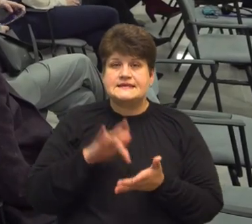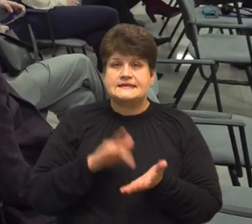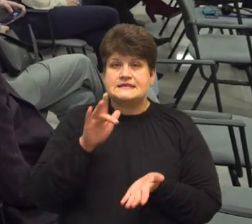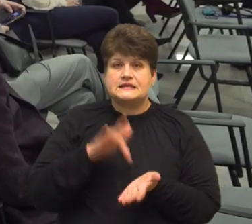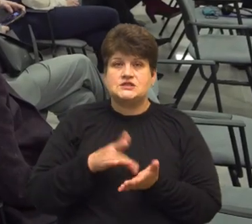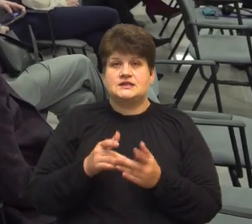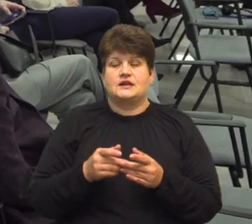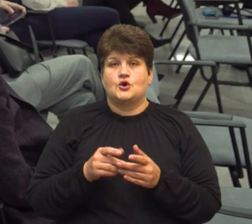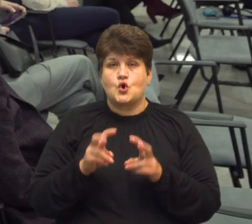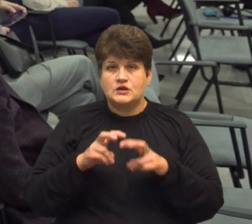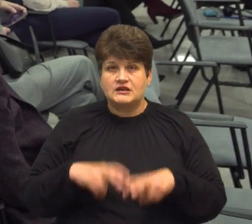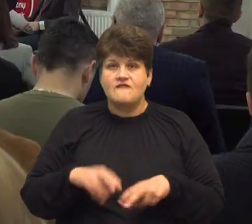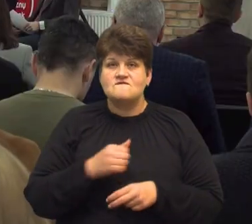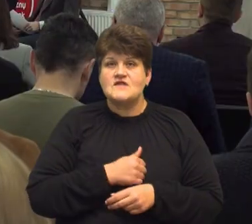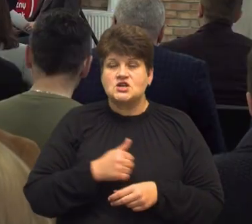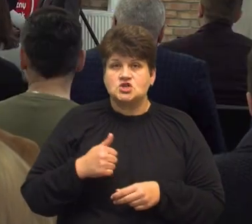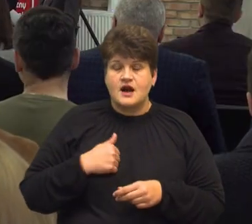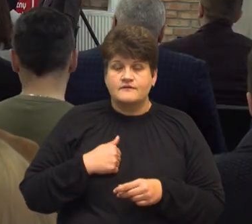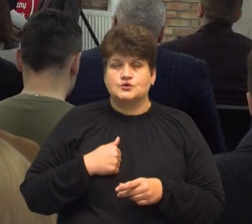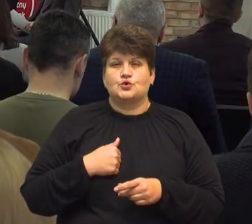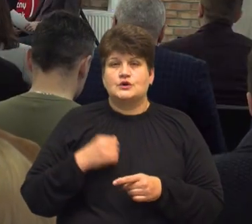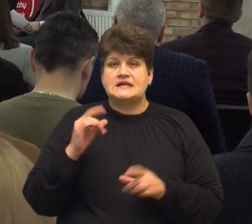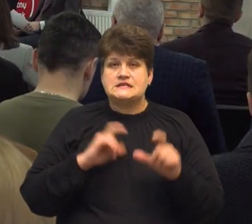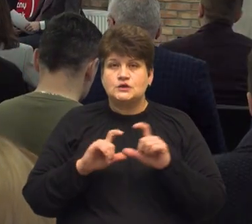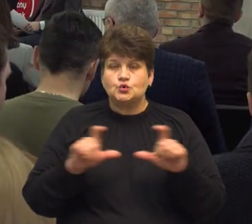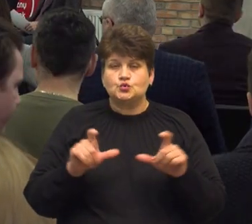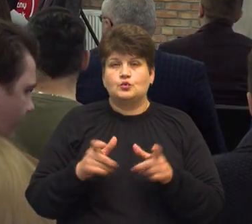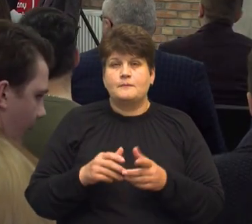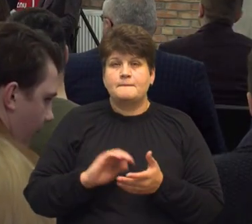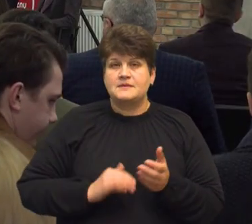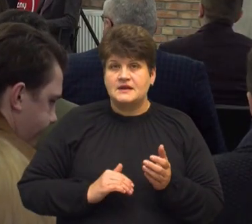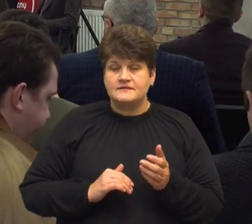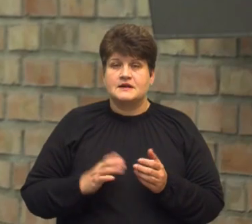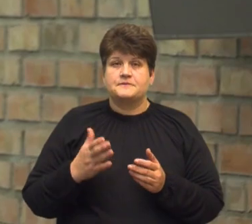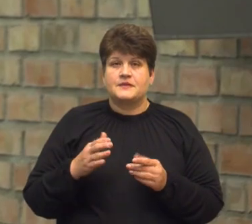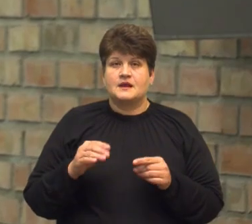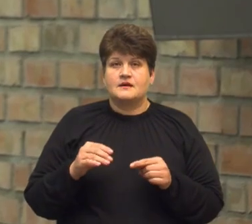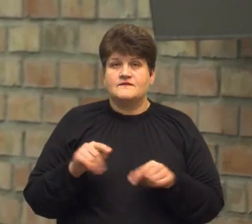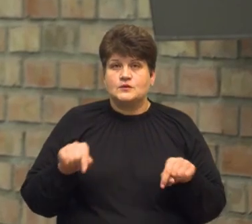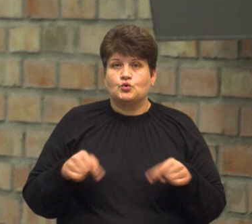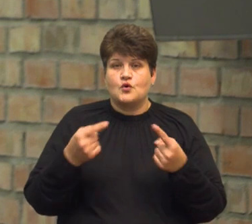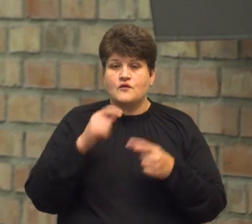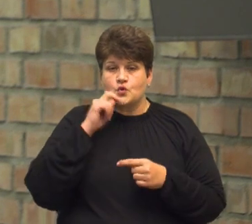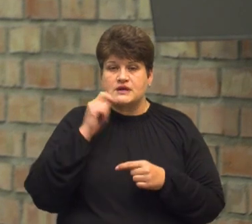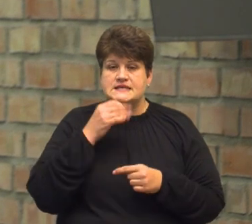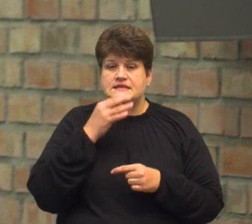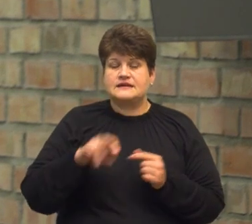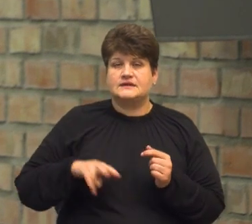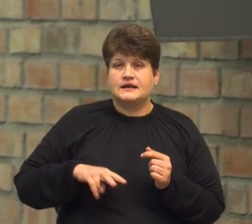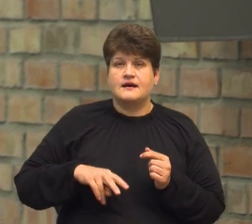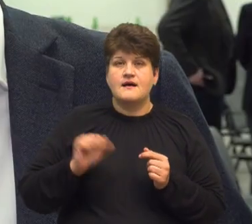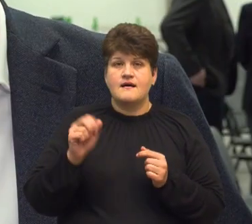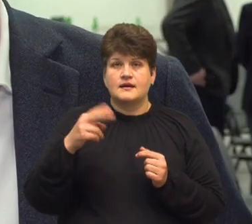досліджень Варшавського інституту підприємництва під час проєкту «Польський сервіс відбудови України», розповів його директор Адам